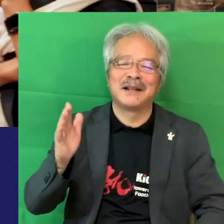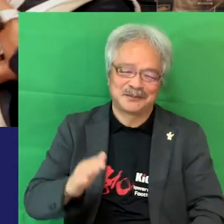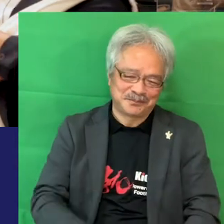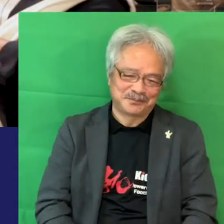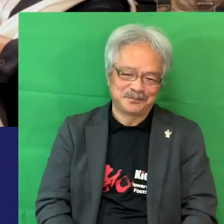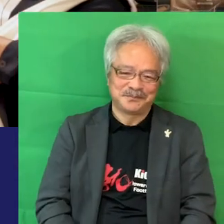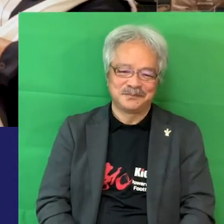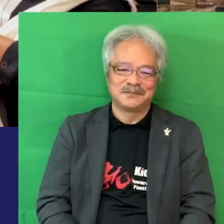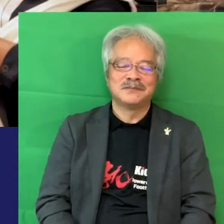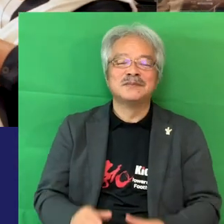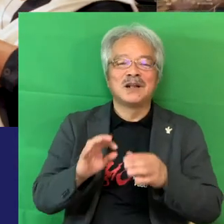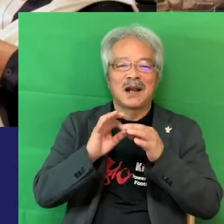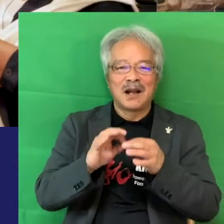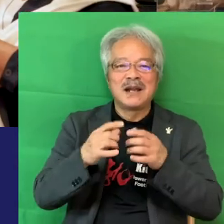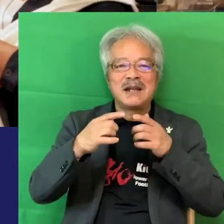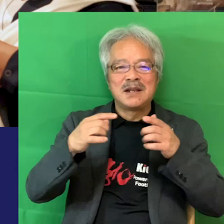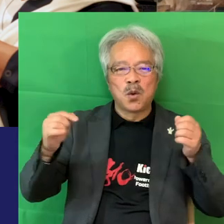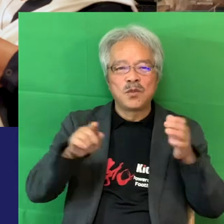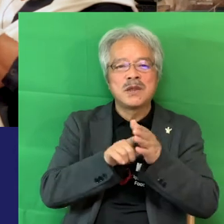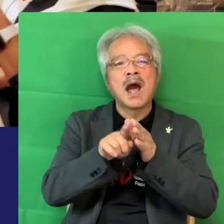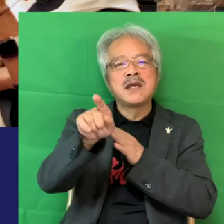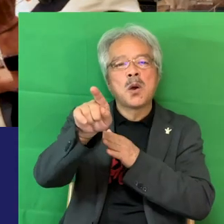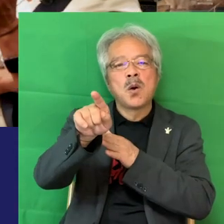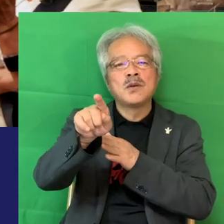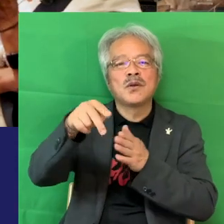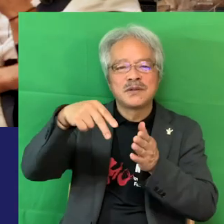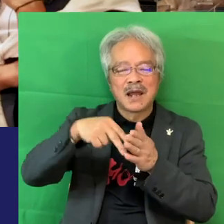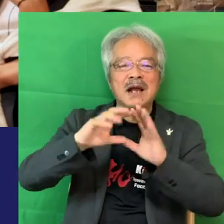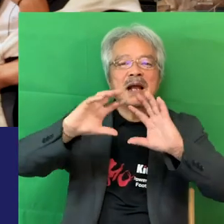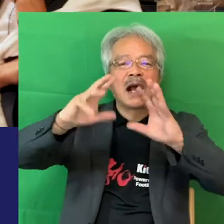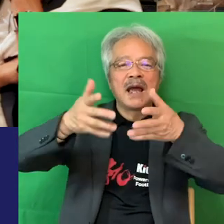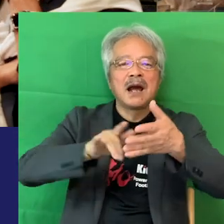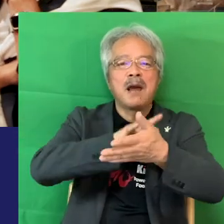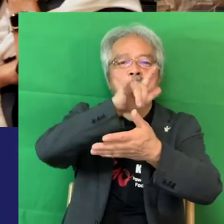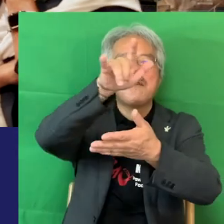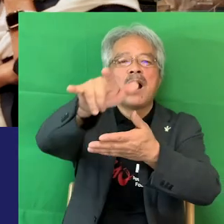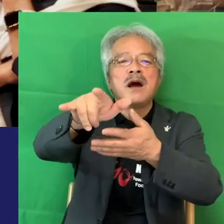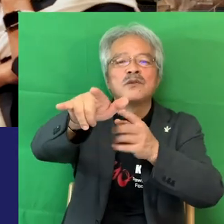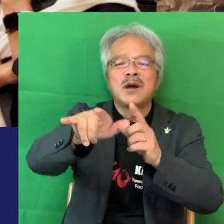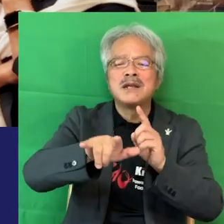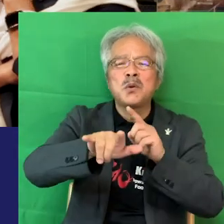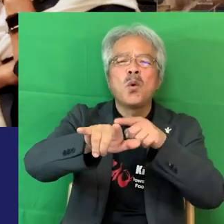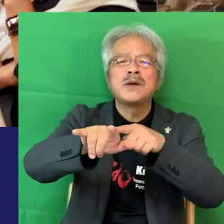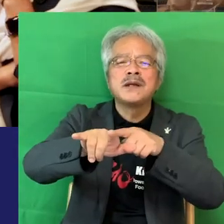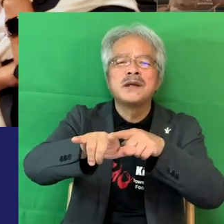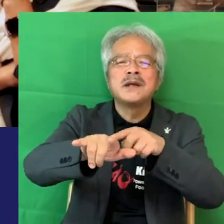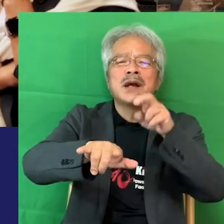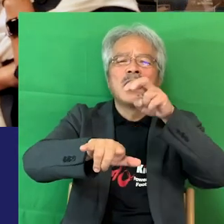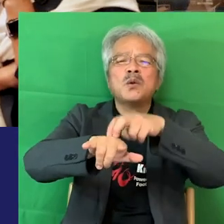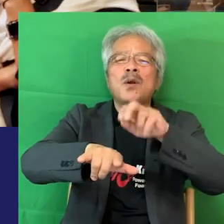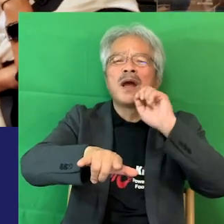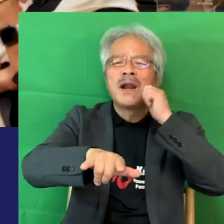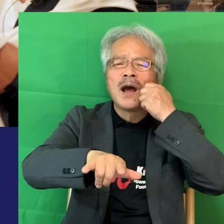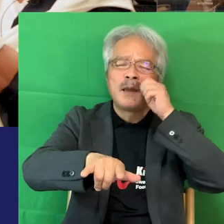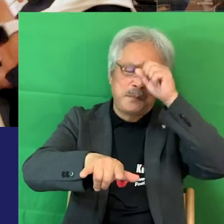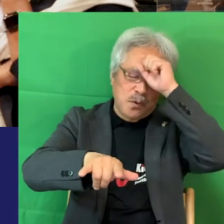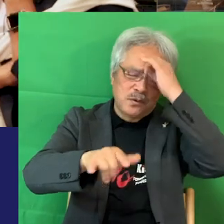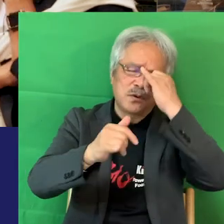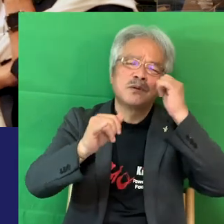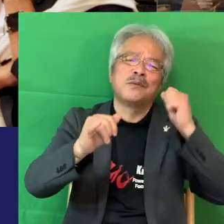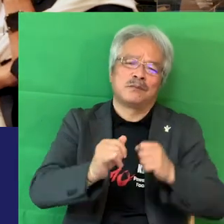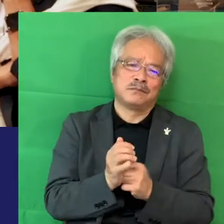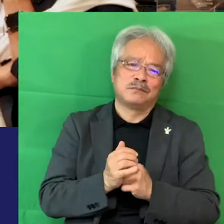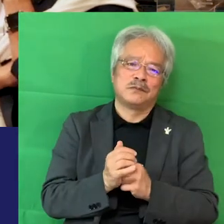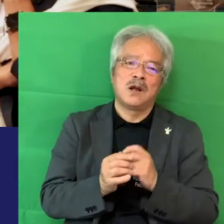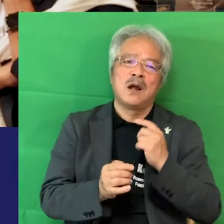だけど日本代表として海外遠征がある海外大会があるときには飛行機乗れない病気の方もいらっしゃるそうなのよそうするといけないで